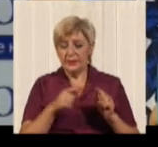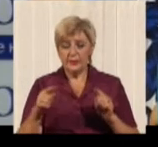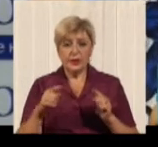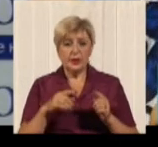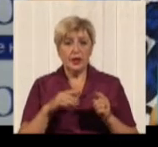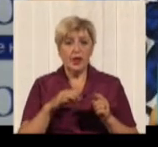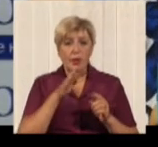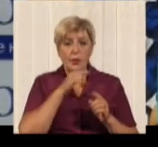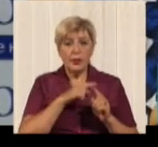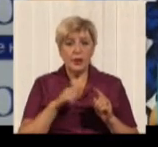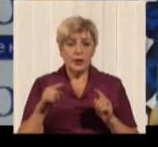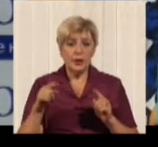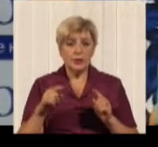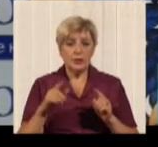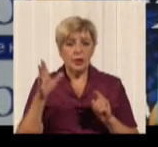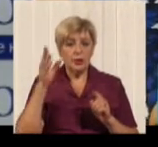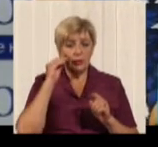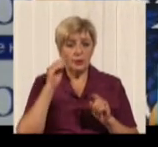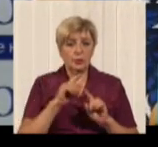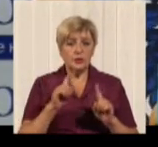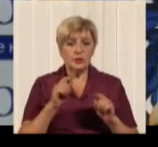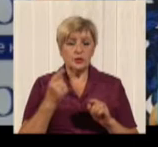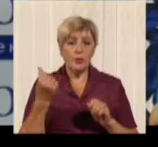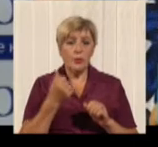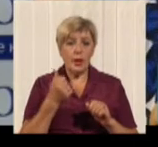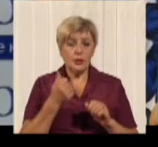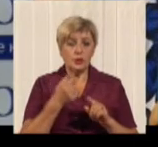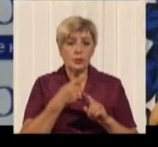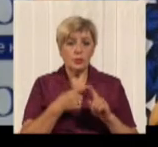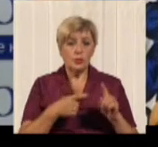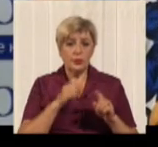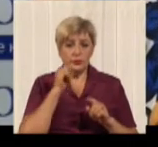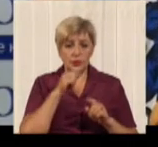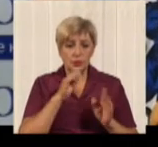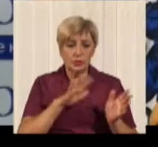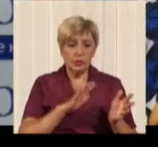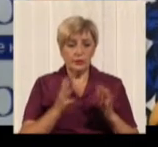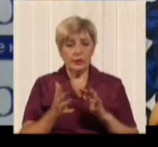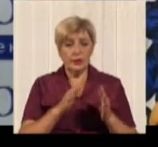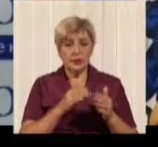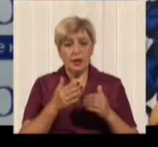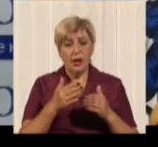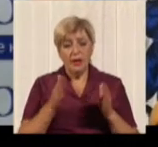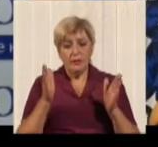Враховуючи те, що в першому півріччі фактична себевартість коливалася в межах 7 гривен,